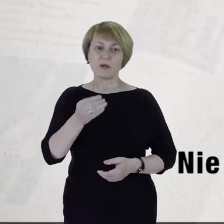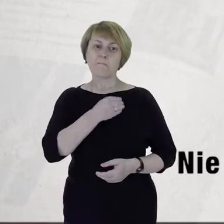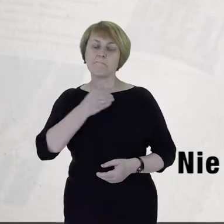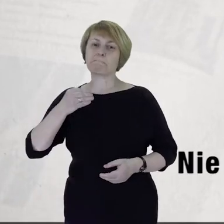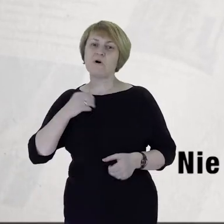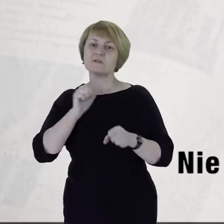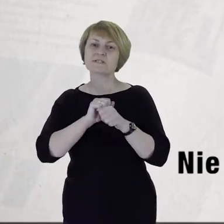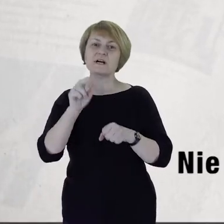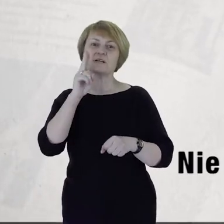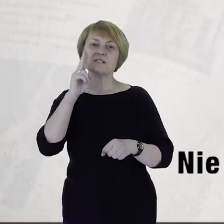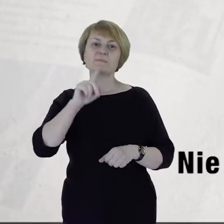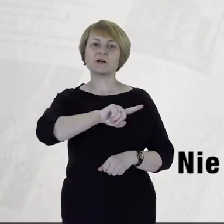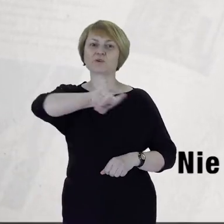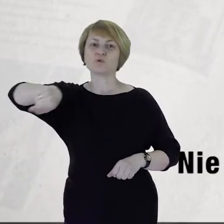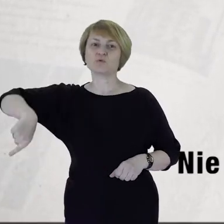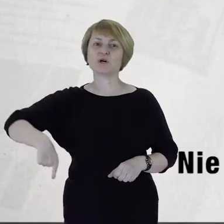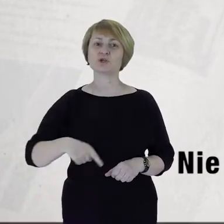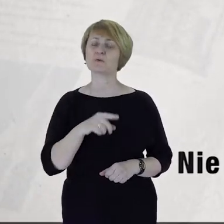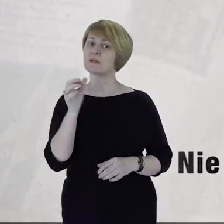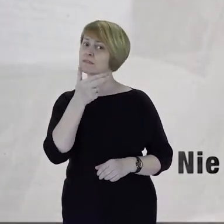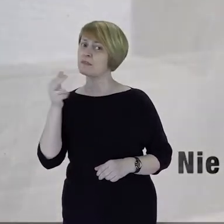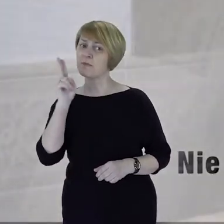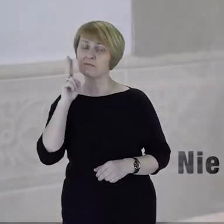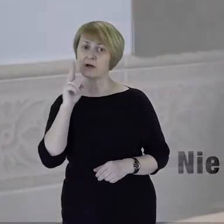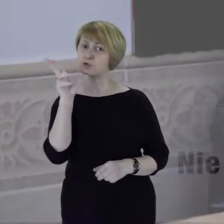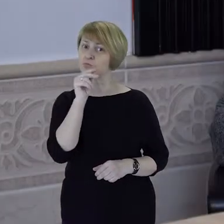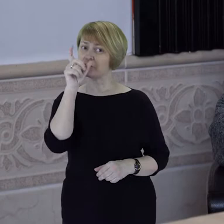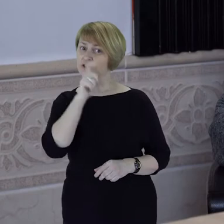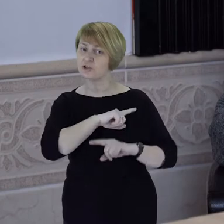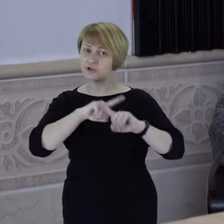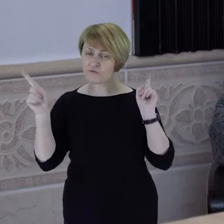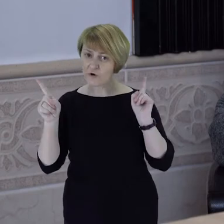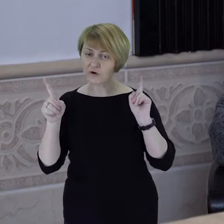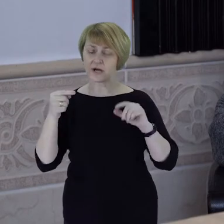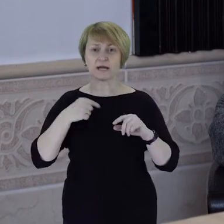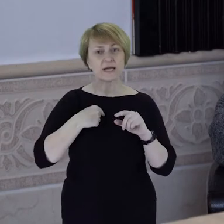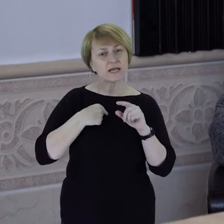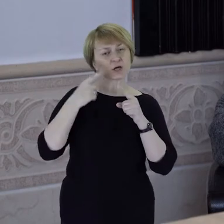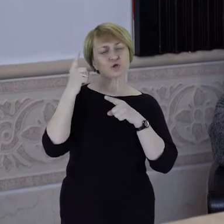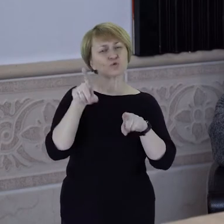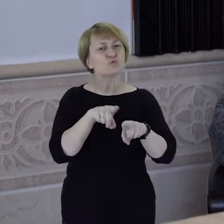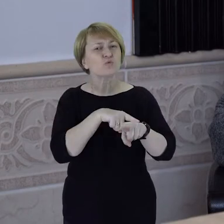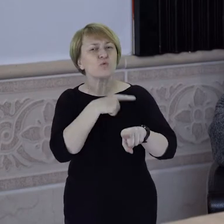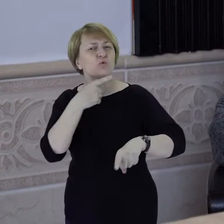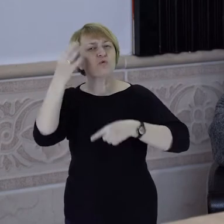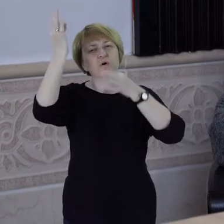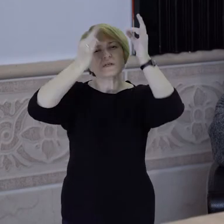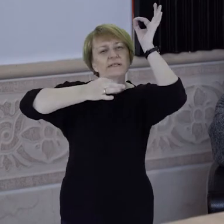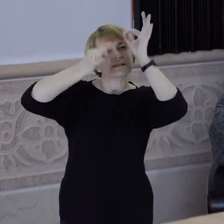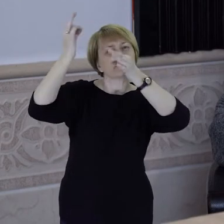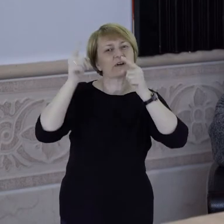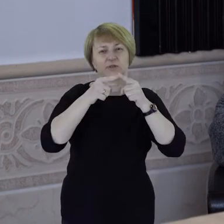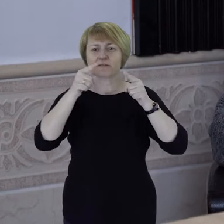Polska jest matką naszą, o matce nie wolno mówić źle. Ja się nad tym zastanawiałem dość długo dlaczego.